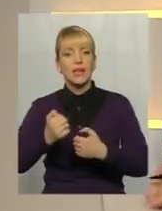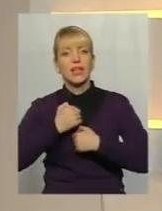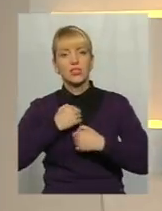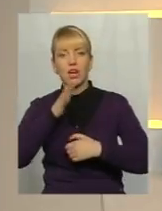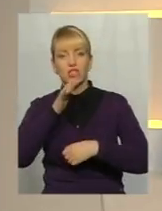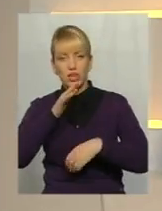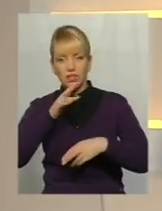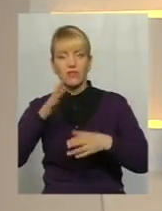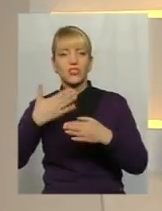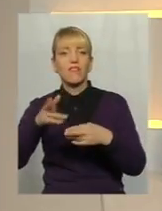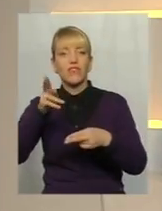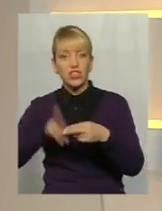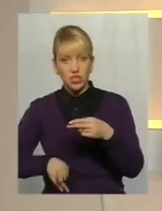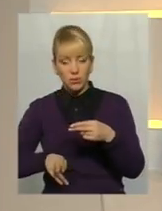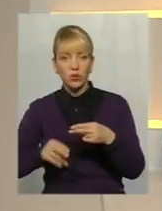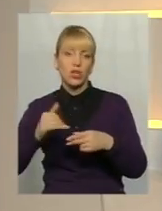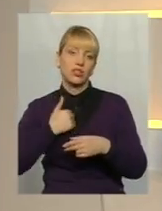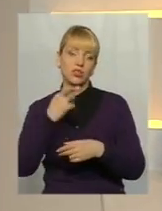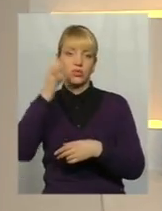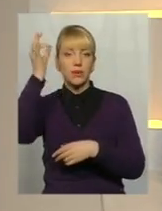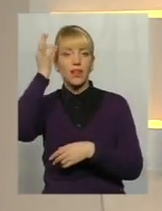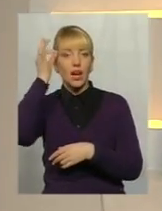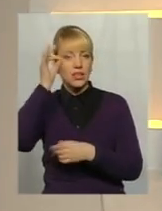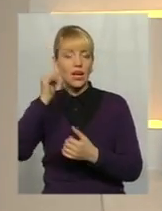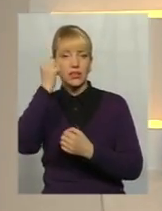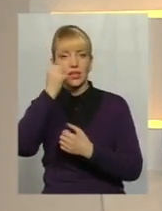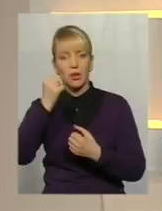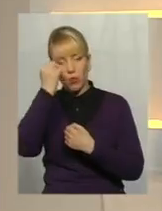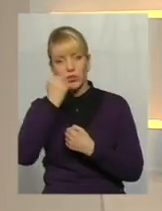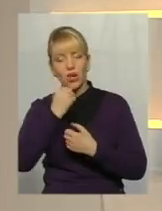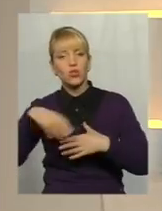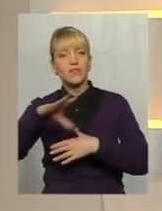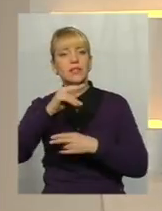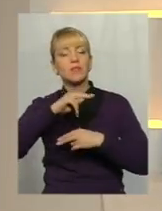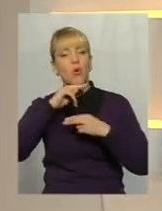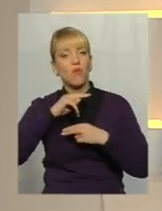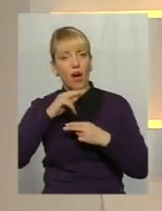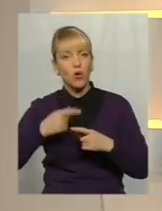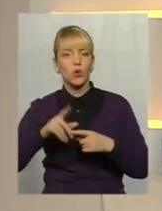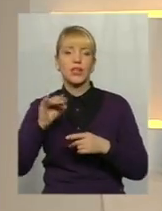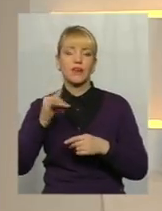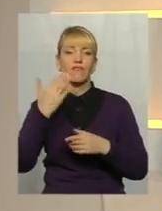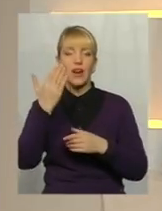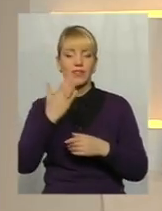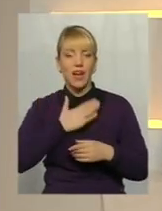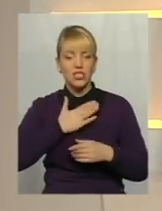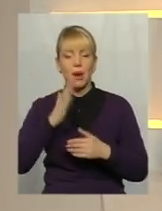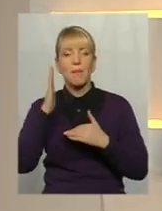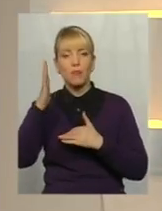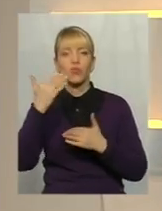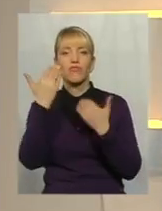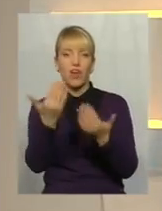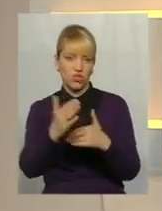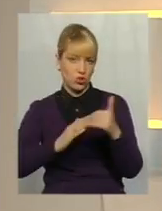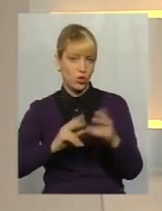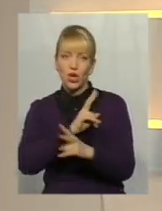час в ефірі вже вичерпано. Хотілося б нагадати і подякувати всім, по-перше, за увагу, і нагадати, що наше майбутнє у ваших руках. Ніхто нікому